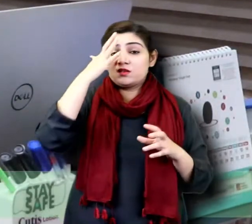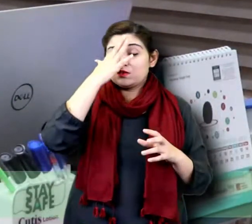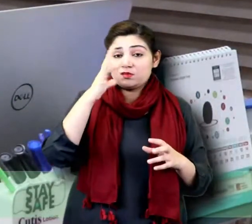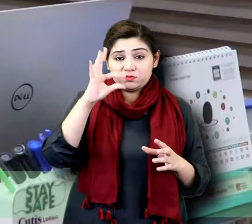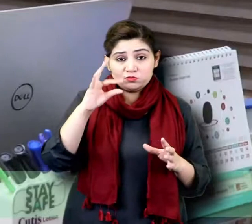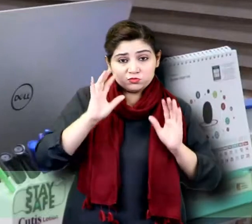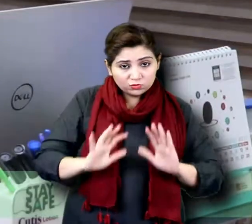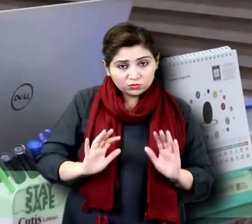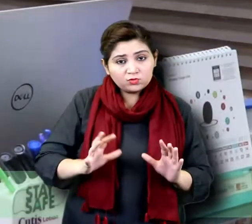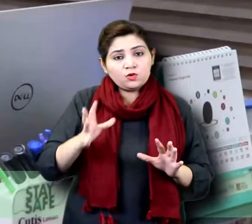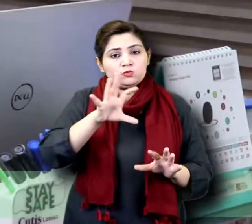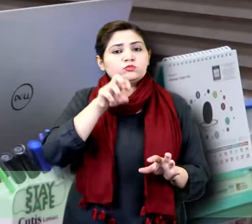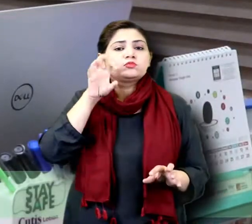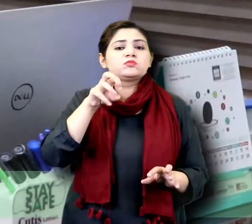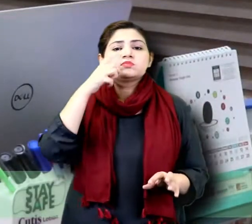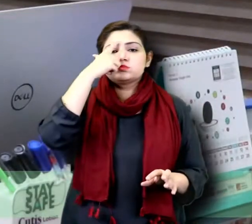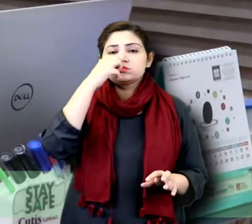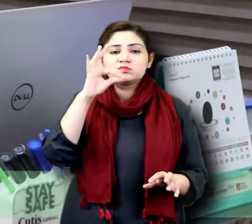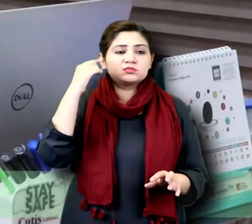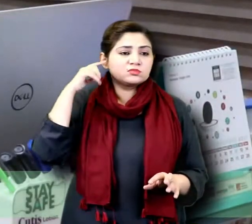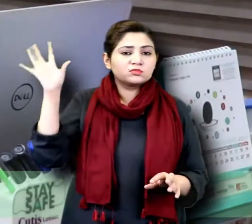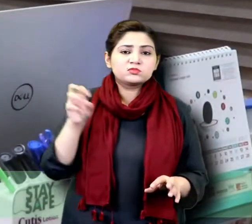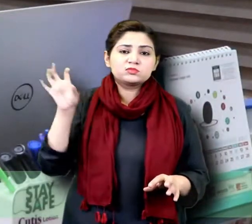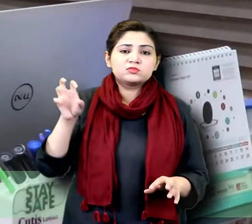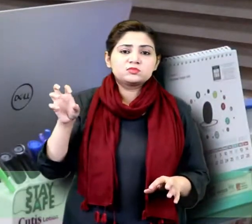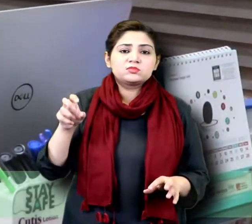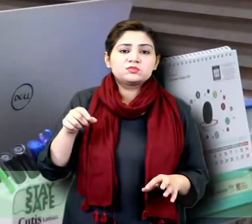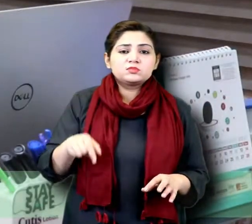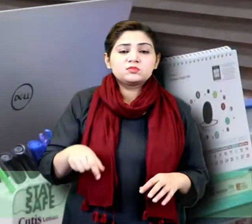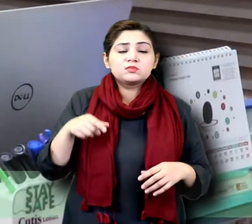اگر ویکس موجود ہیں تو وہ ابزور کر لیتی ہے اس دست پارٹیکلز